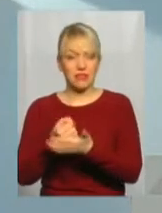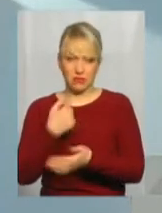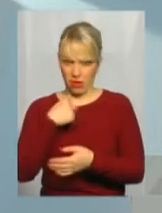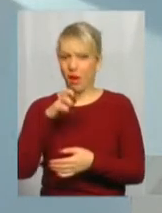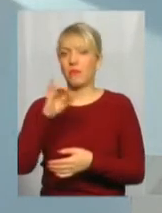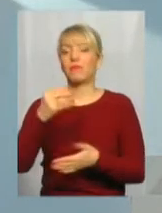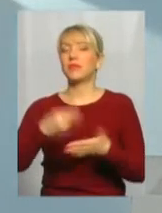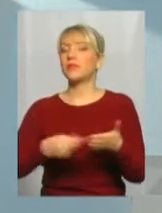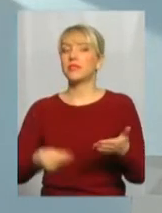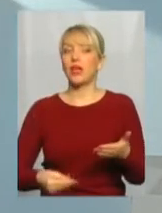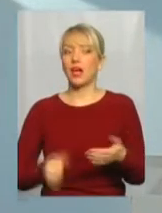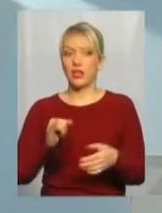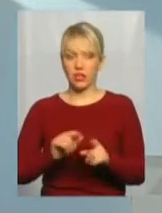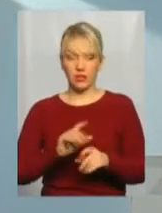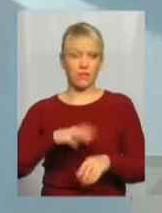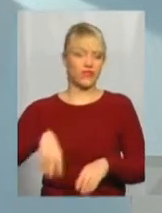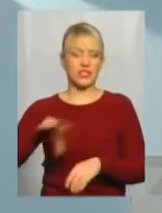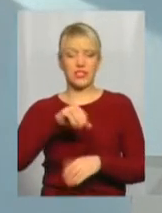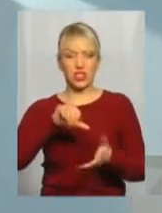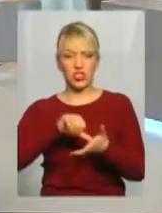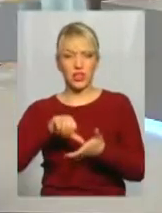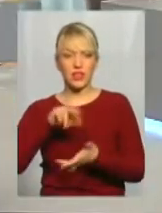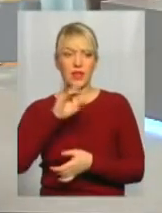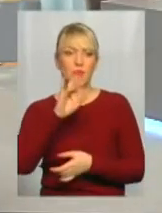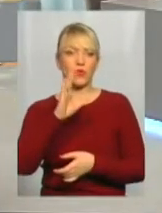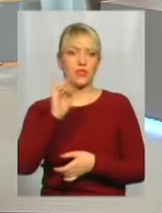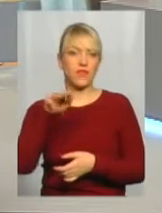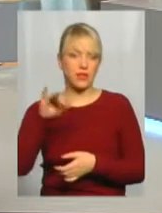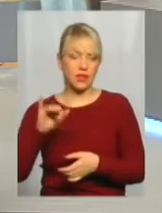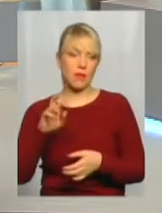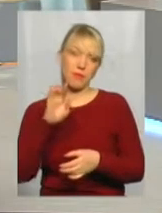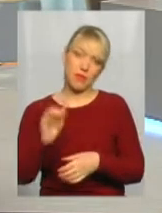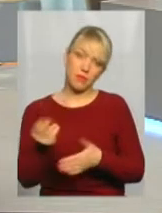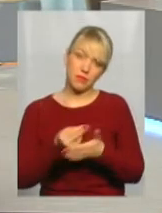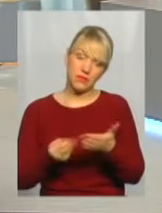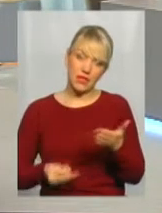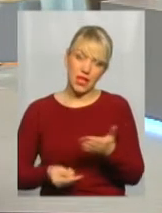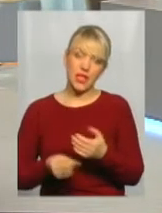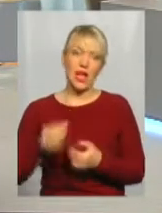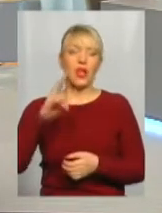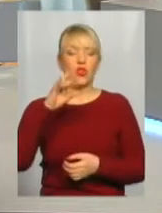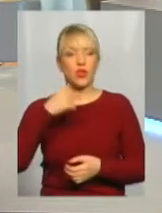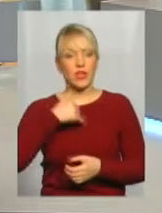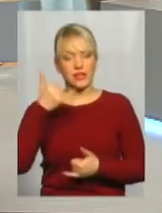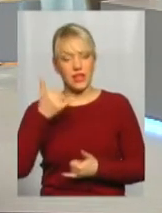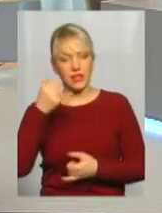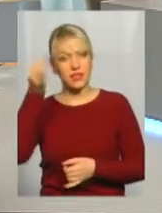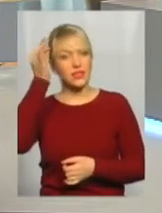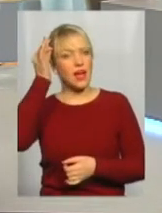і члени Просвіти би підписали. Але я зараз згадую